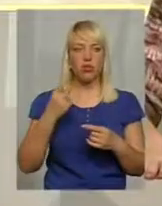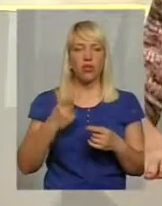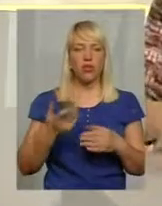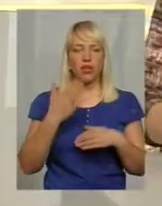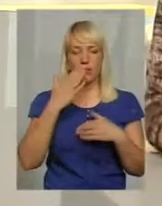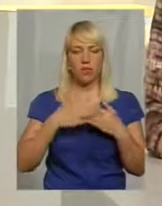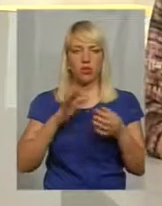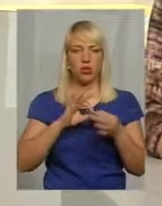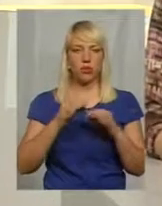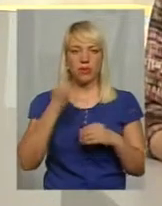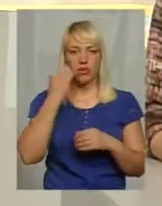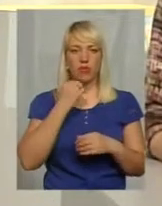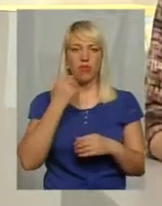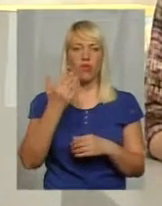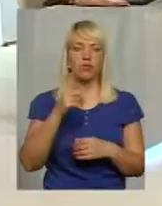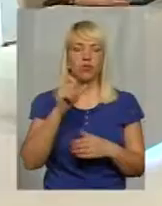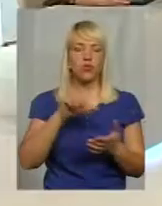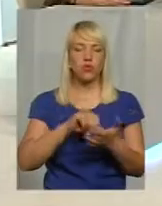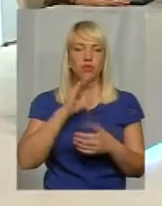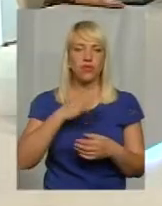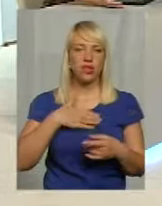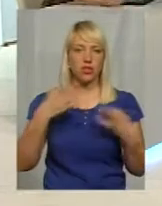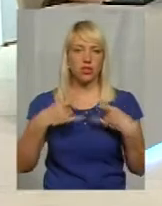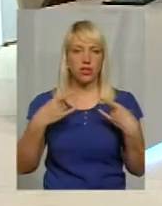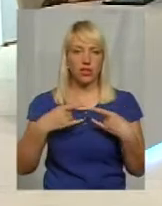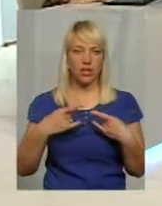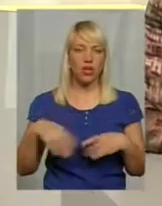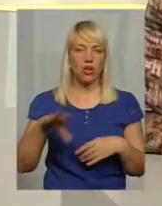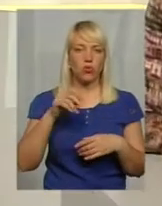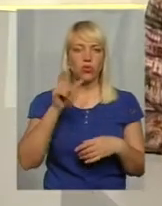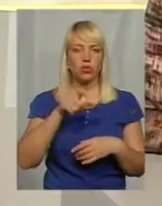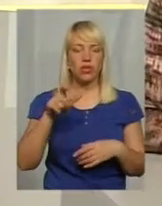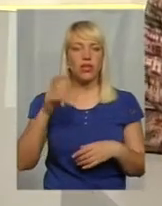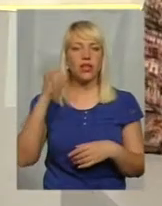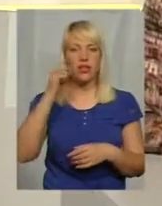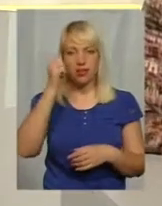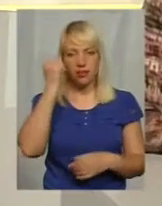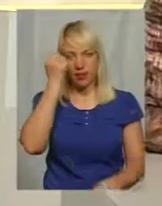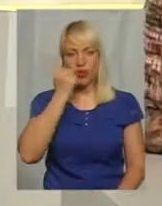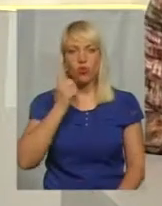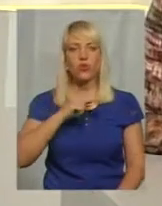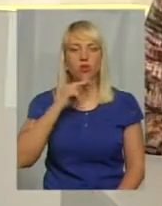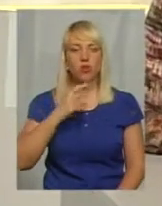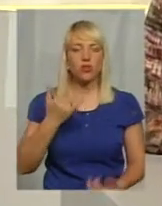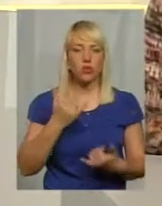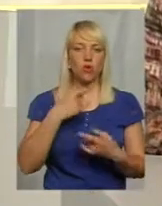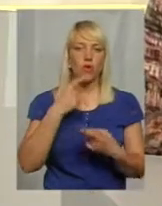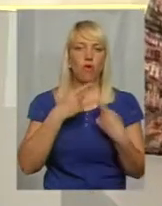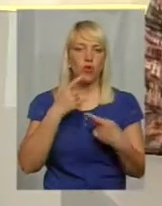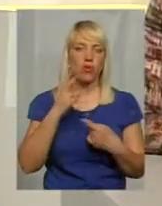найближчих Олімпіад. Дуже вам дякую за участь в нашій передачі. Усім глядачам дякую за увагу. Ми сьогодні говорили про